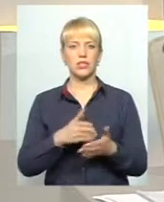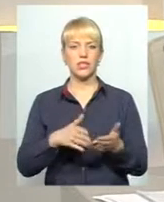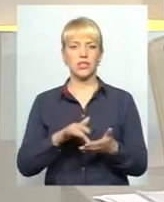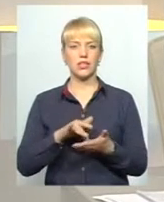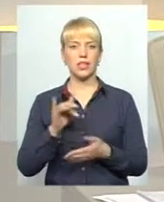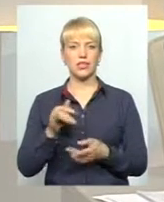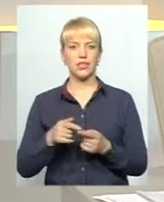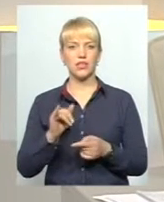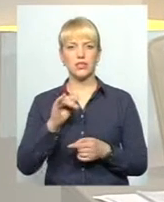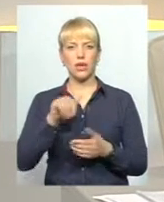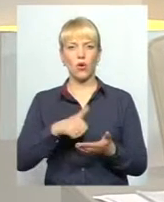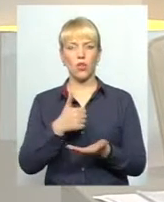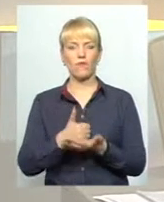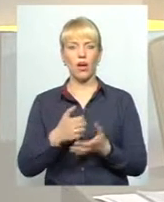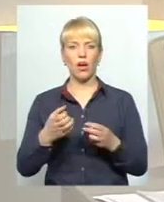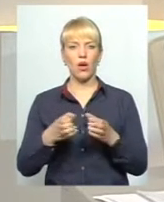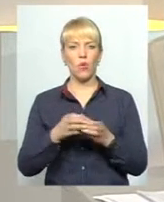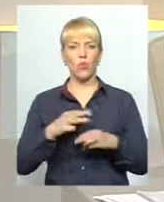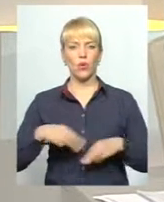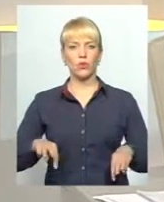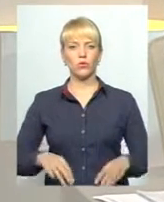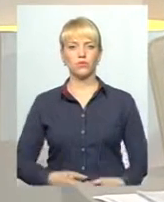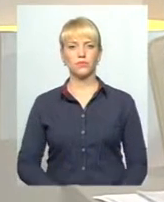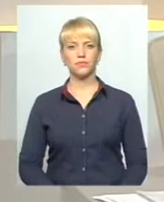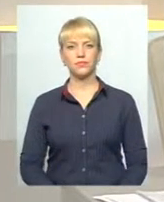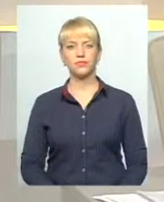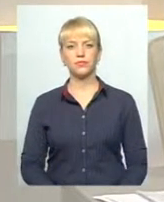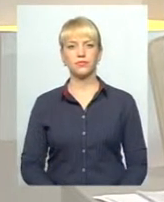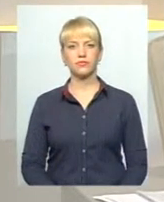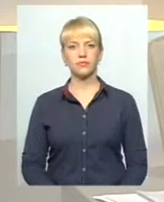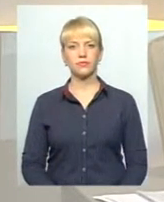глава уряду. Прошу, будь ласка, коментар і далі продовжимо.